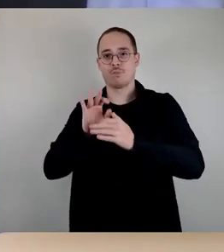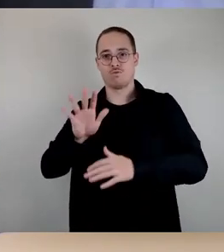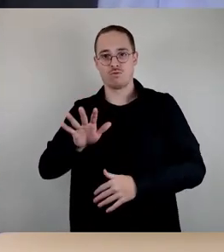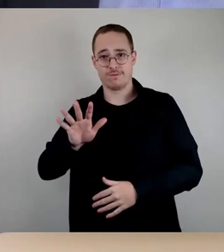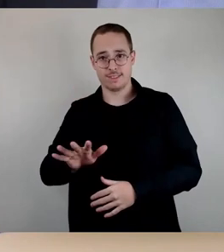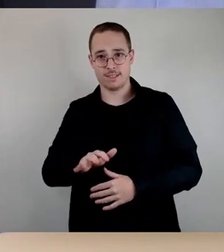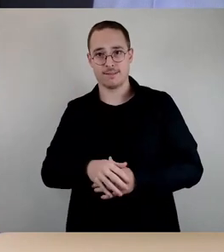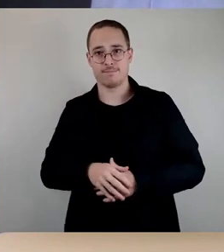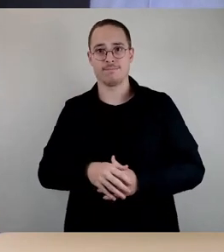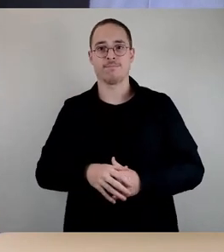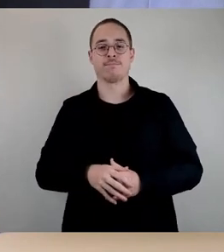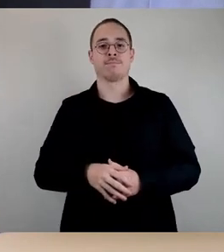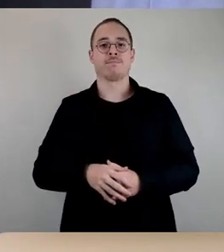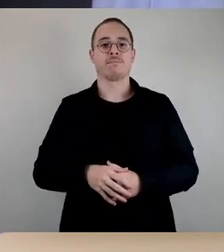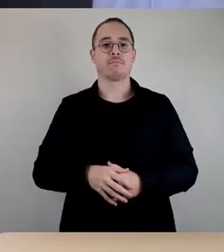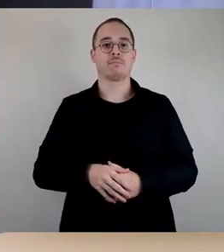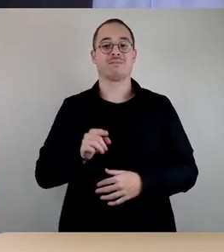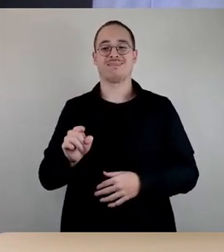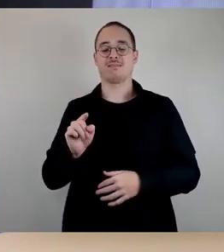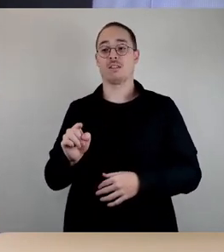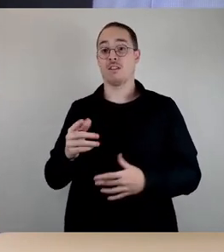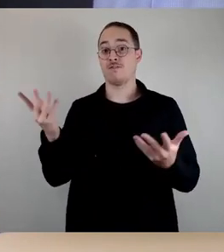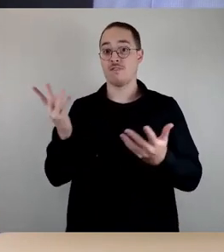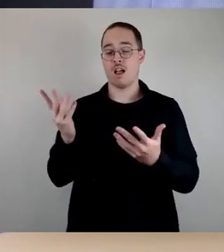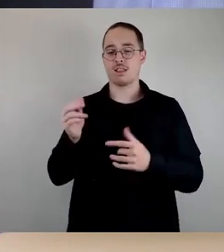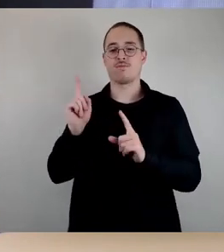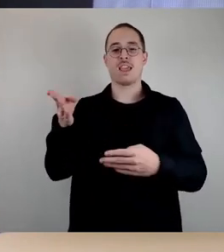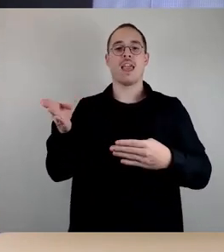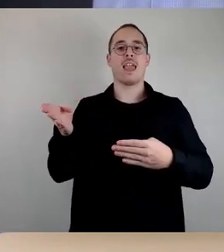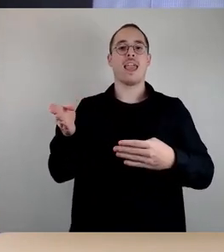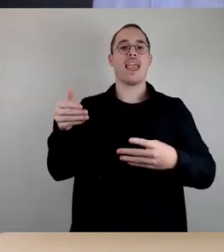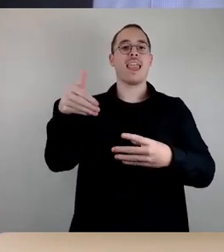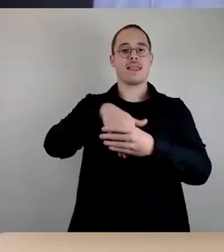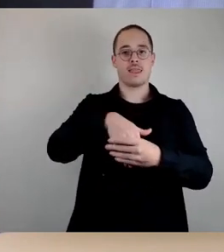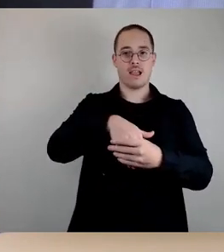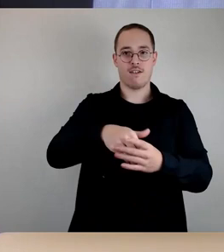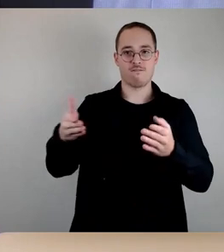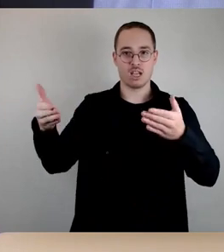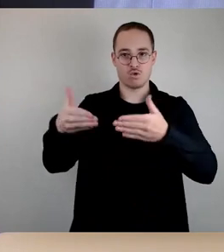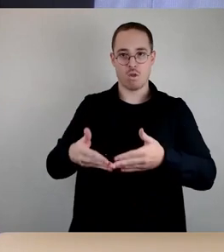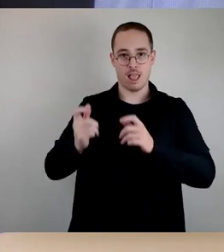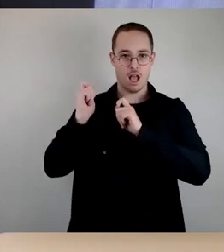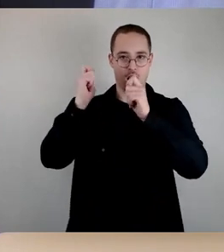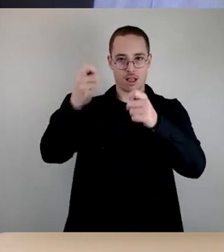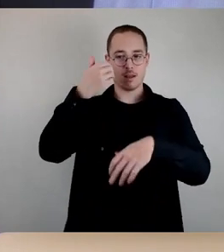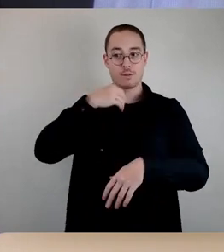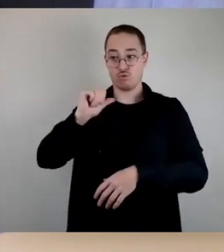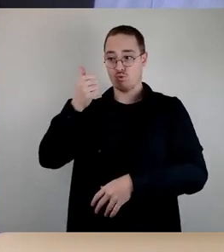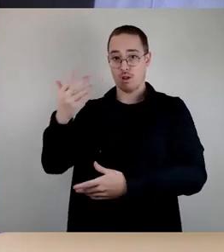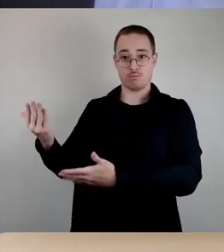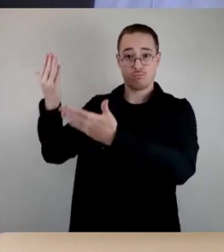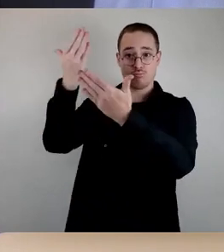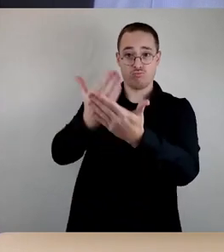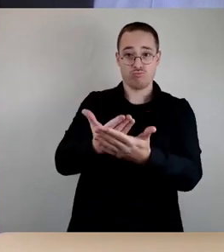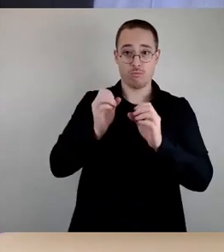ist ein interfraktioneller Antrag, den bitte ich zunächst einzubringen. Dann haben wir Rederecht vereinbart für Herrn